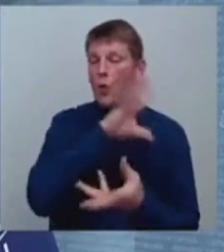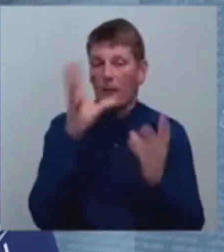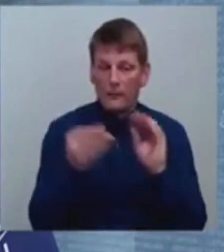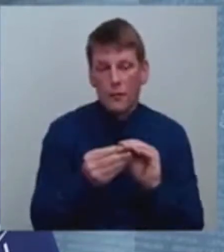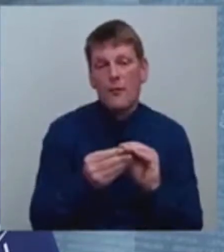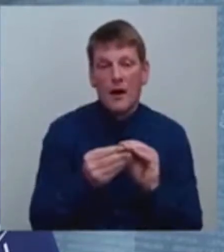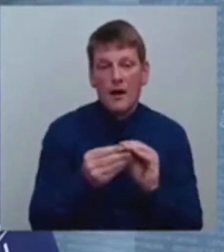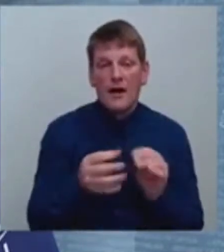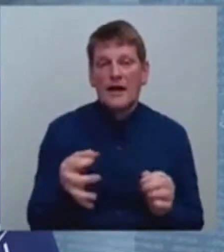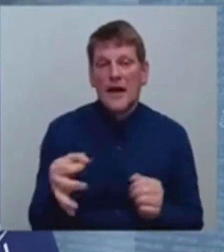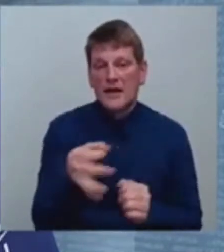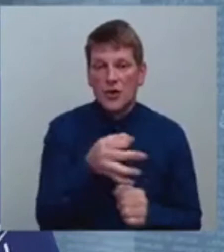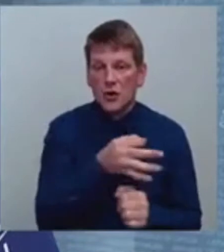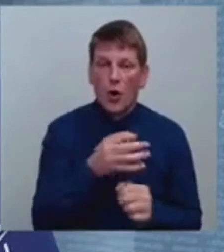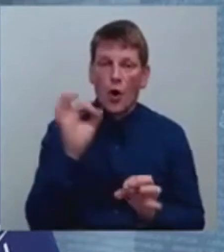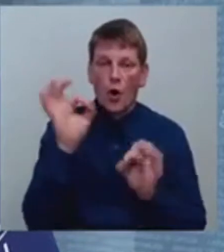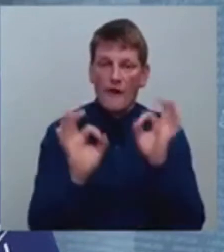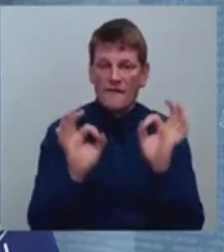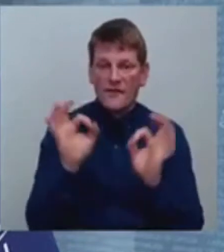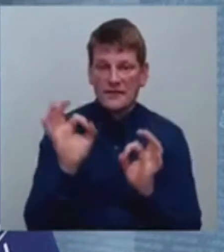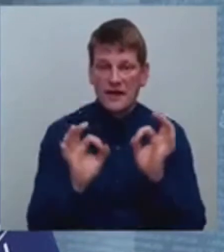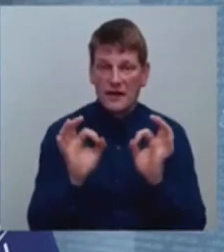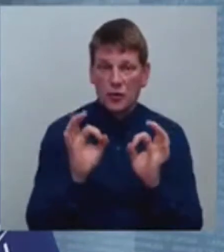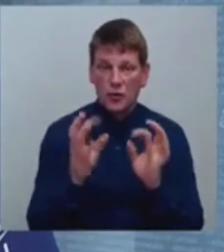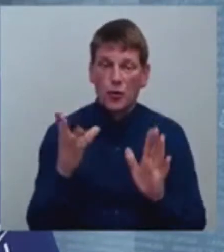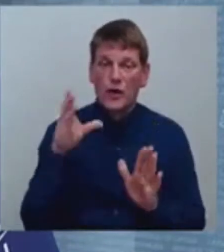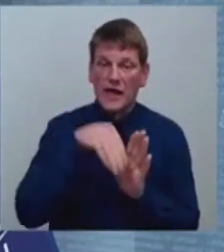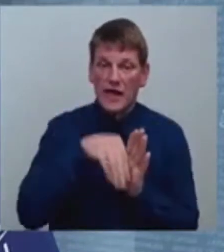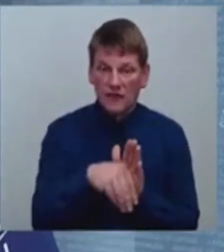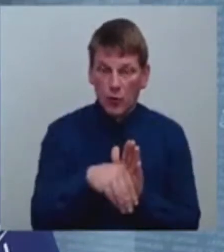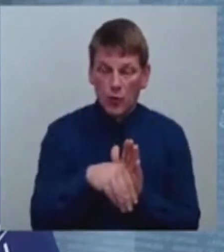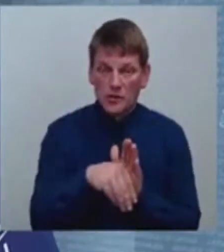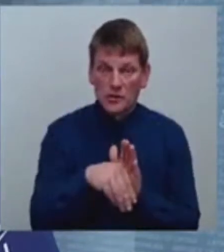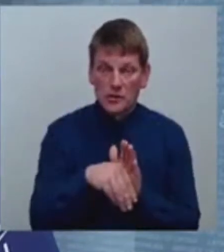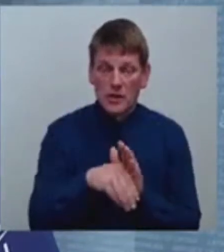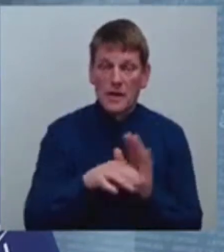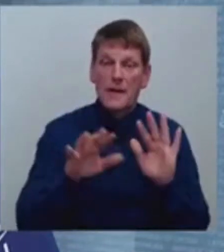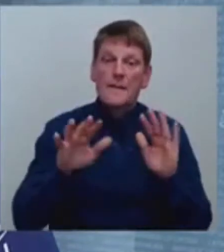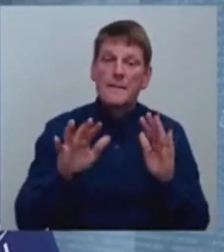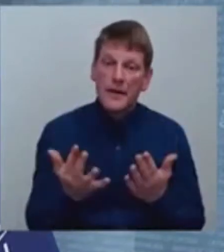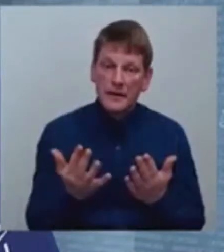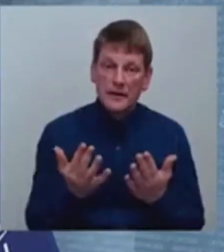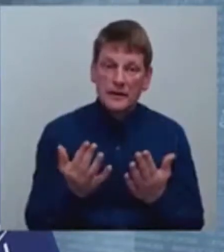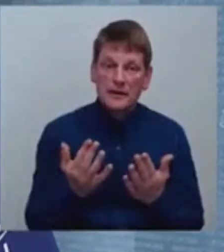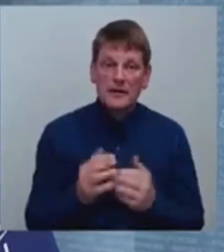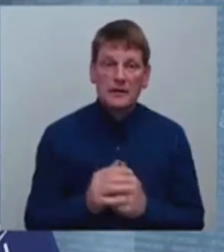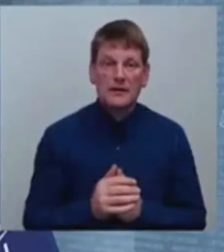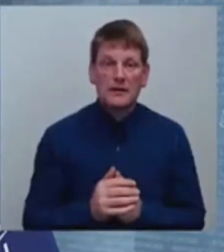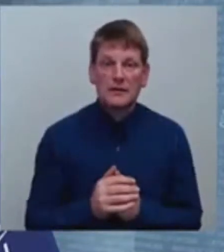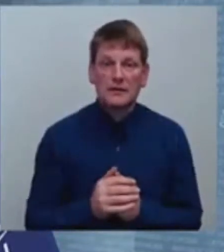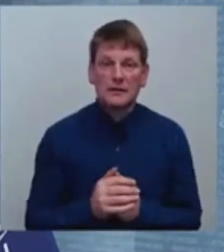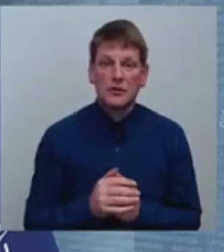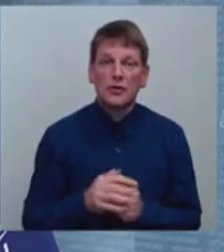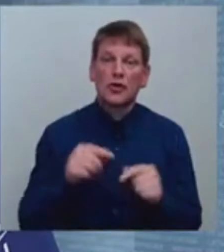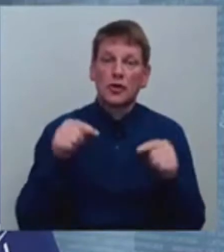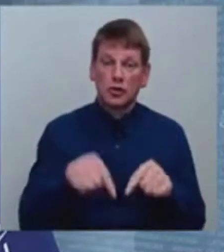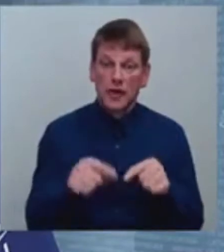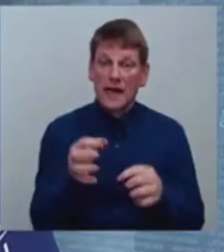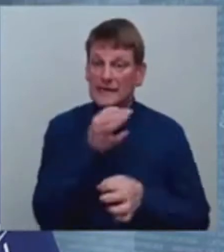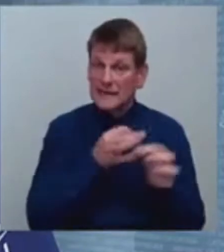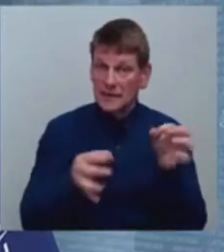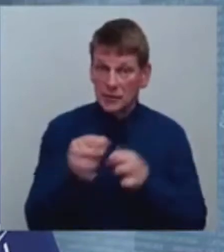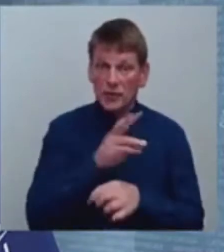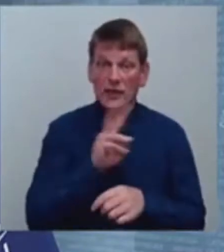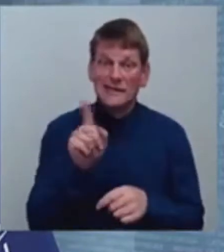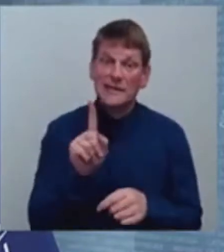koeficentu ietvaros, bet šajās diskusijās